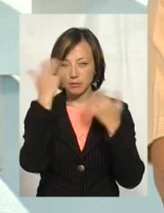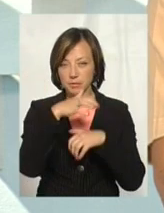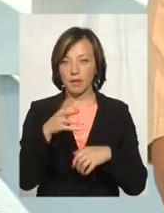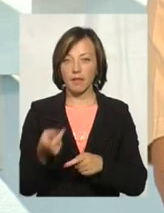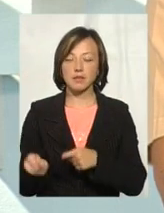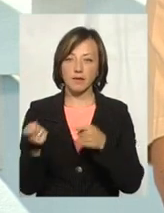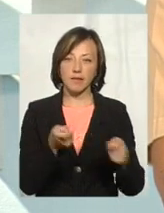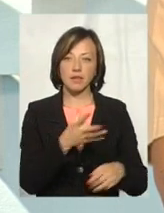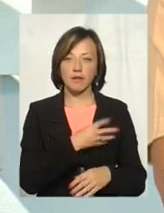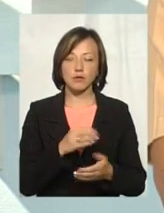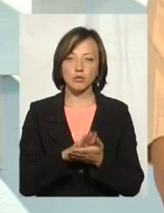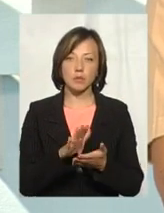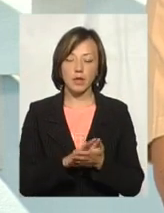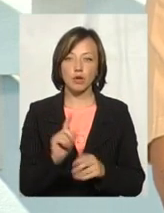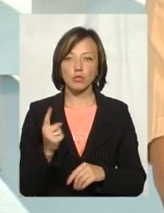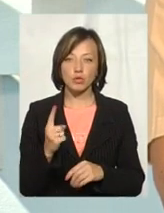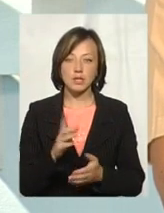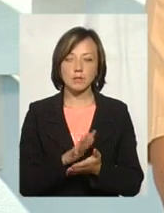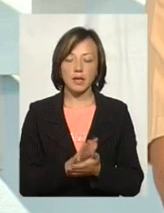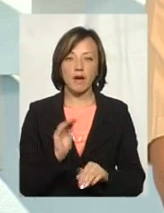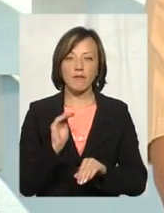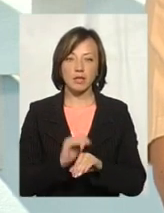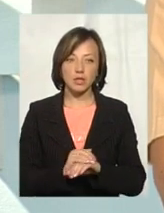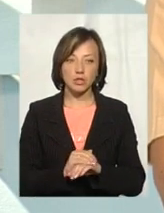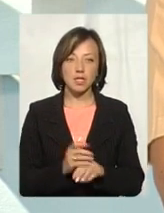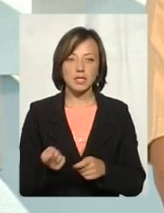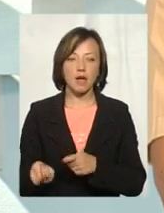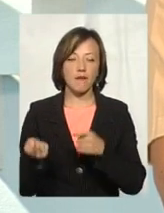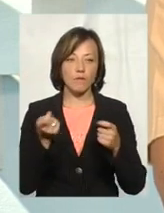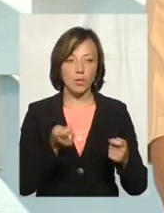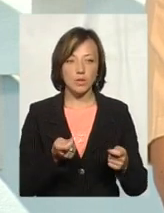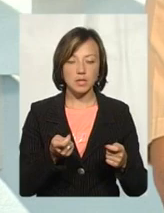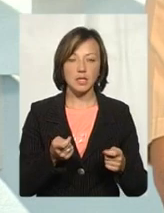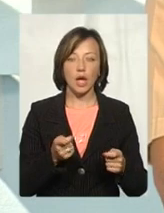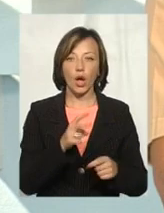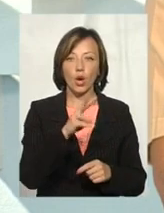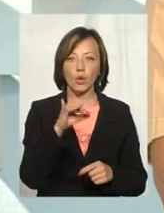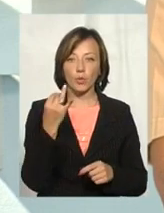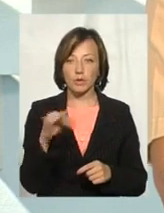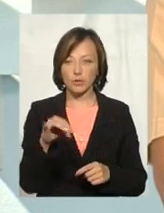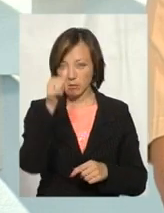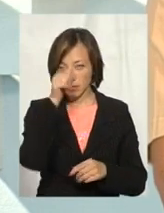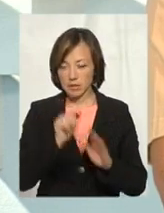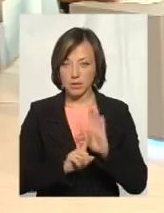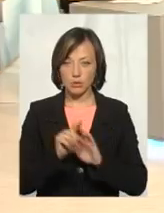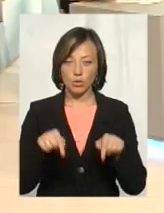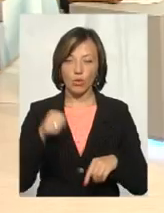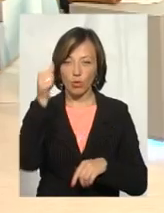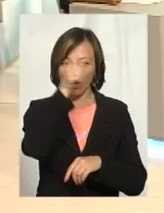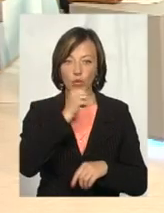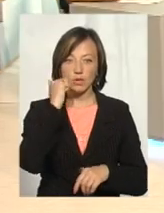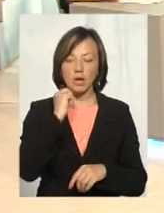завезення львівського сміття. Тому що сміття фактично завозиться з лютого місяця цього року в